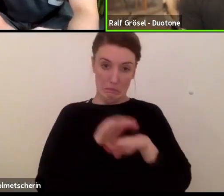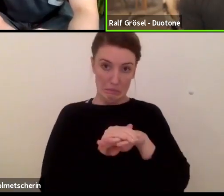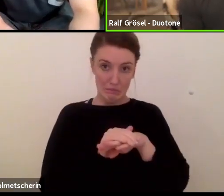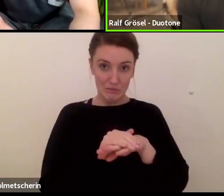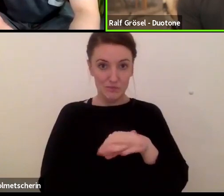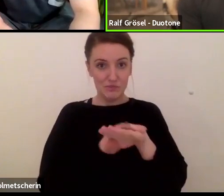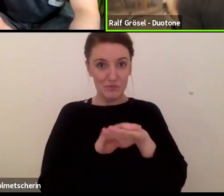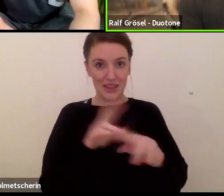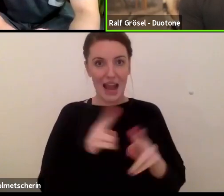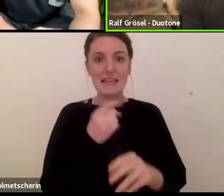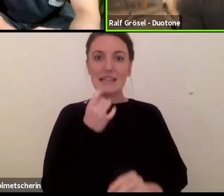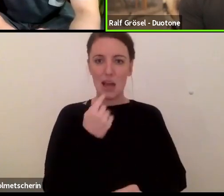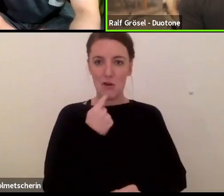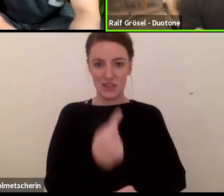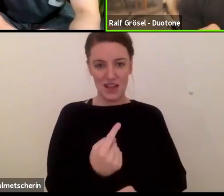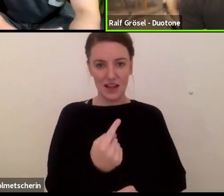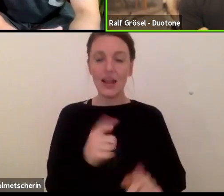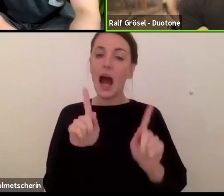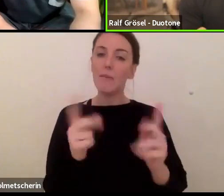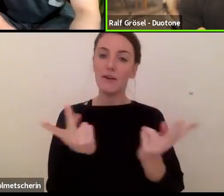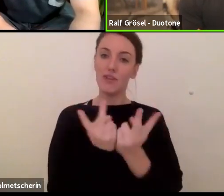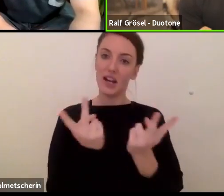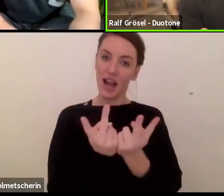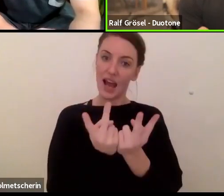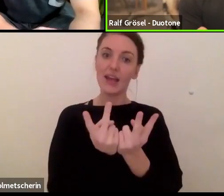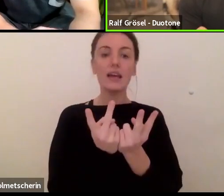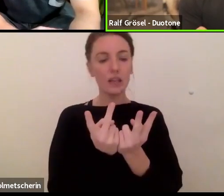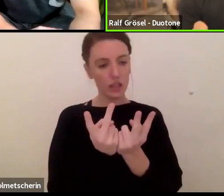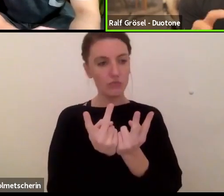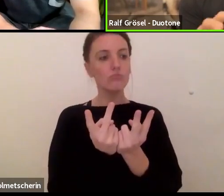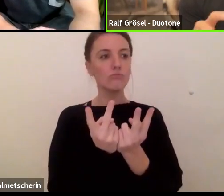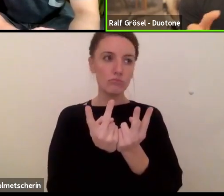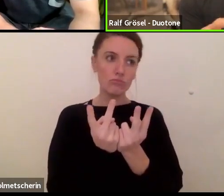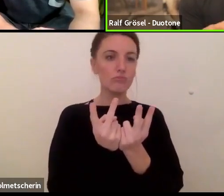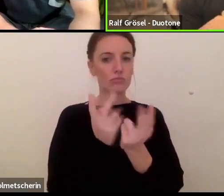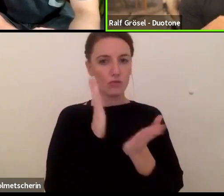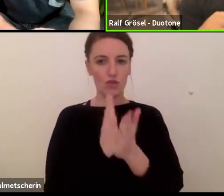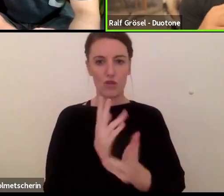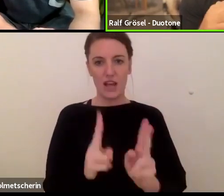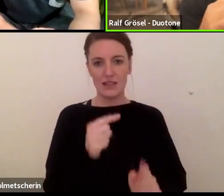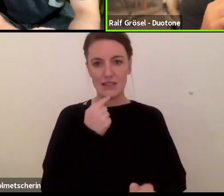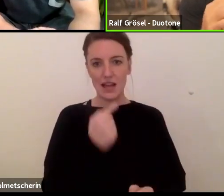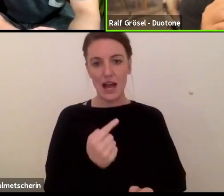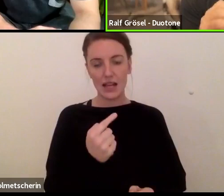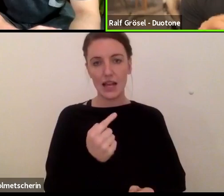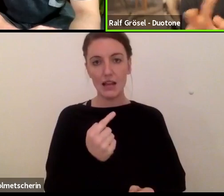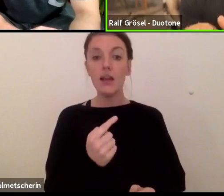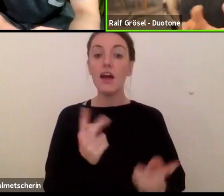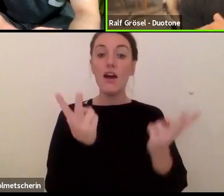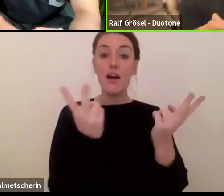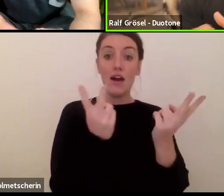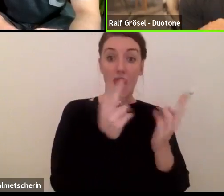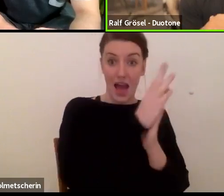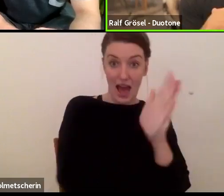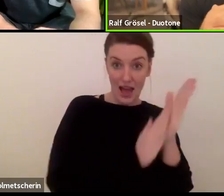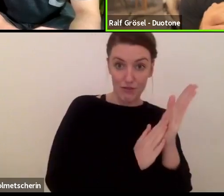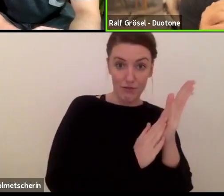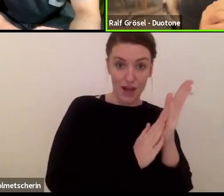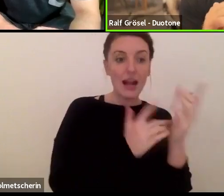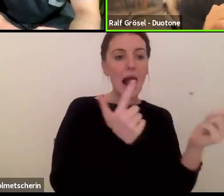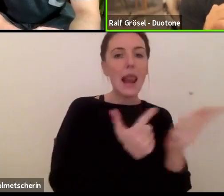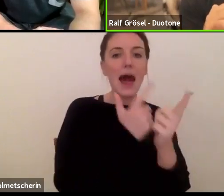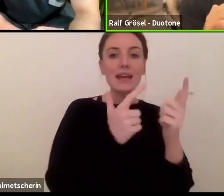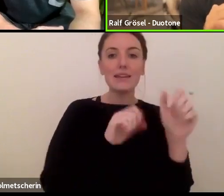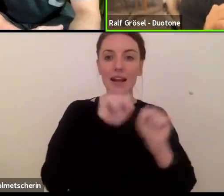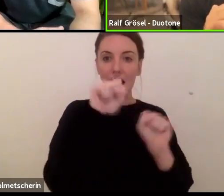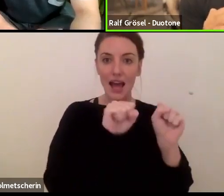Aber es ist im Verhältnis trotzdem, also im Grunde genommen, konnte man sagen, dass es so 65 Prozent leichter ist, als quasi ein leichter, ohnehin schon